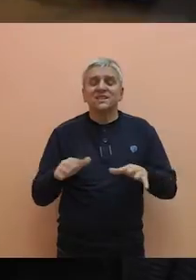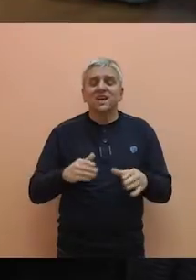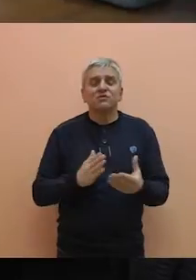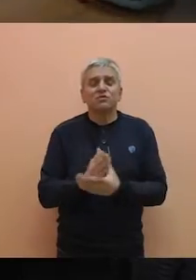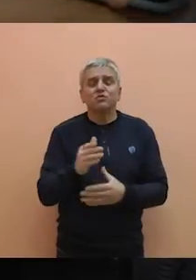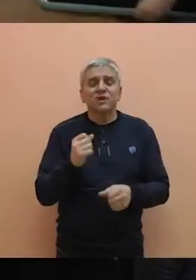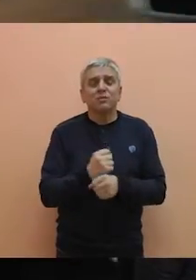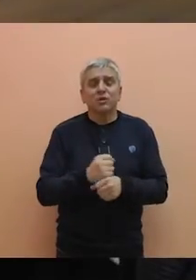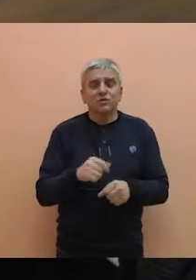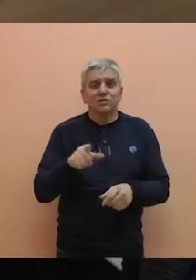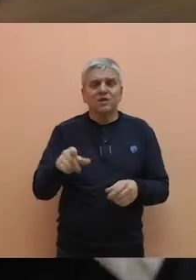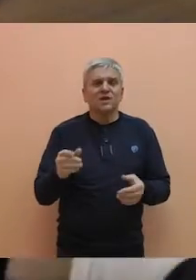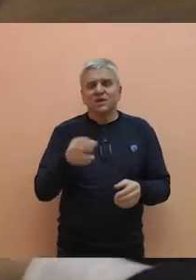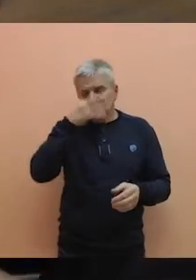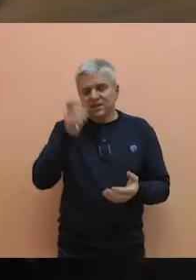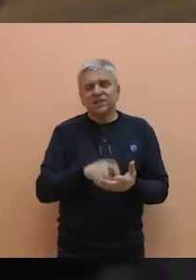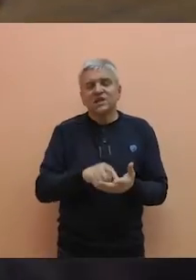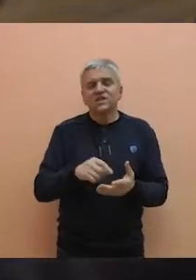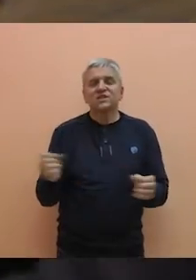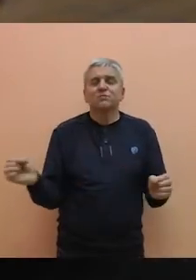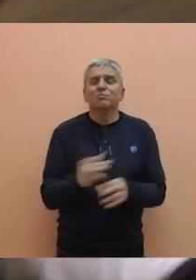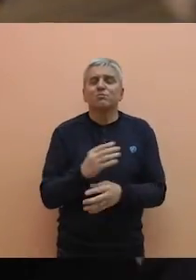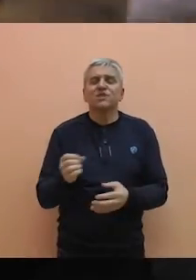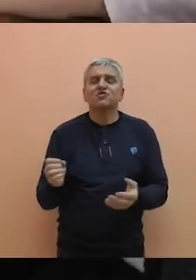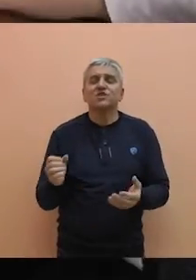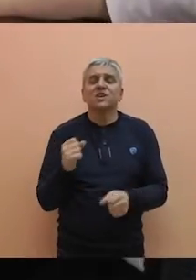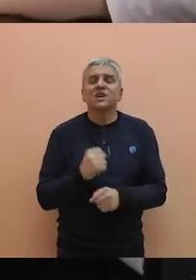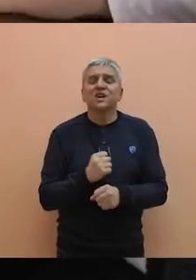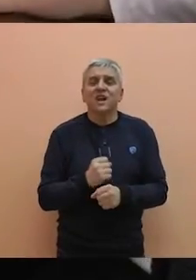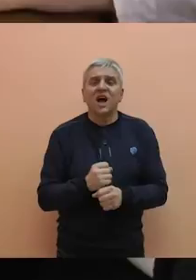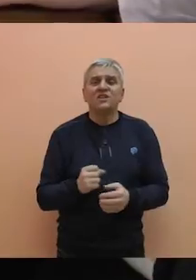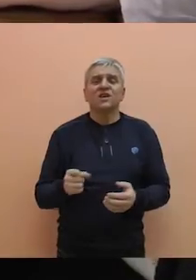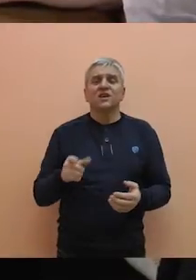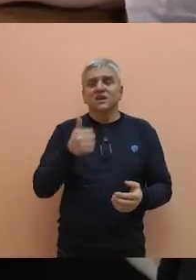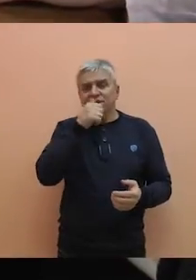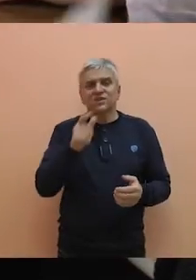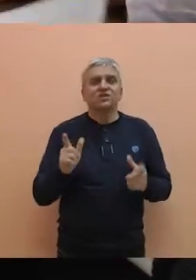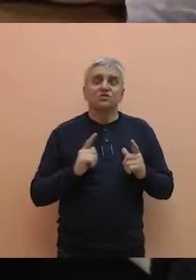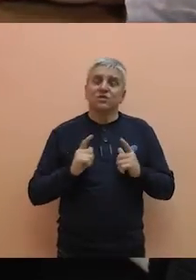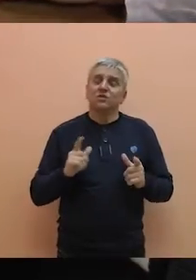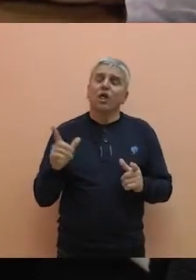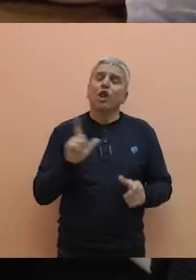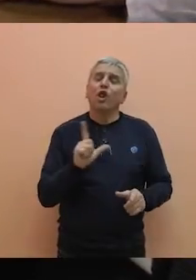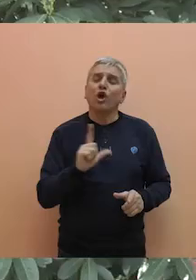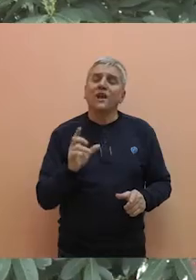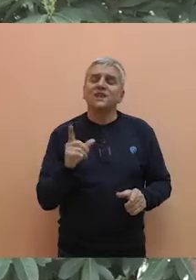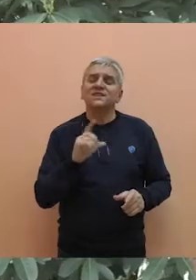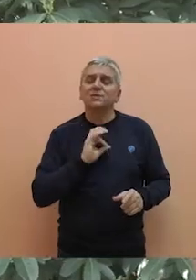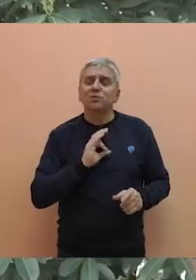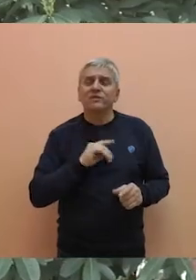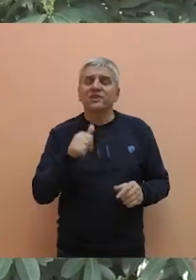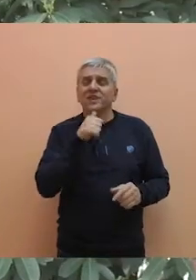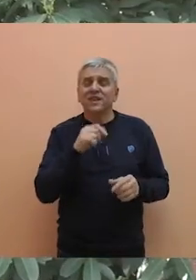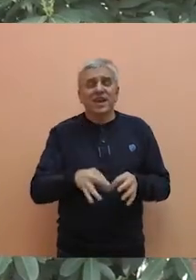od službenika se traži brži rad, pre svega u poslovima sa građanstvom, a također novi zakon o policiji dozvoljava lokalnim samoupravama